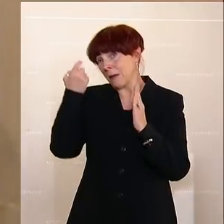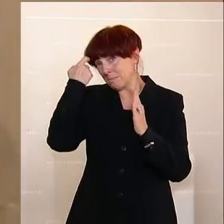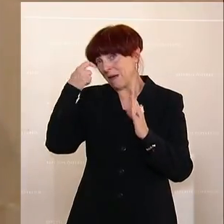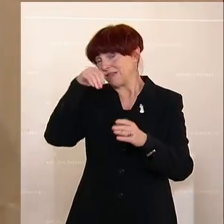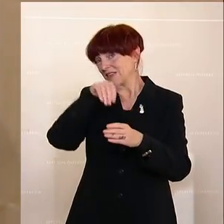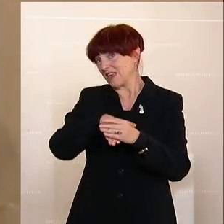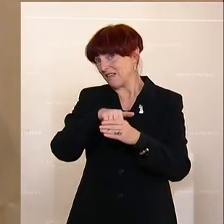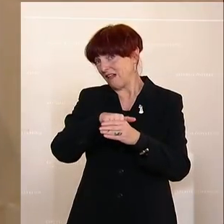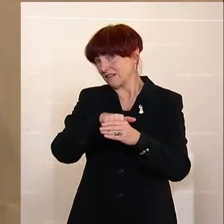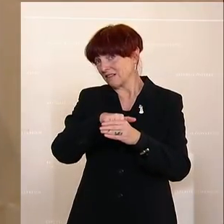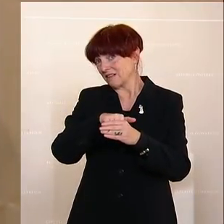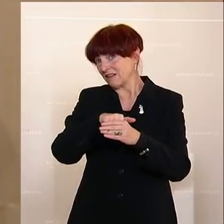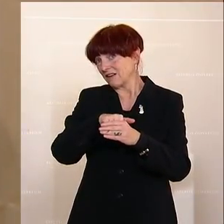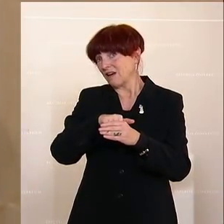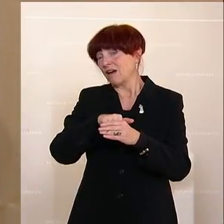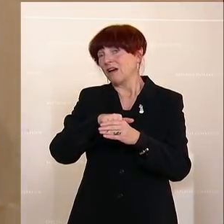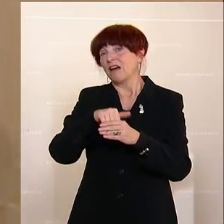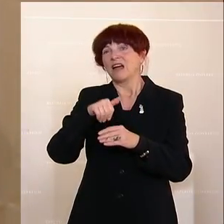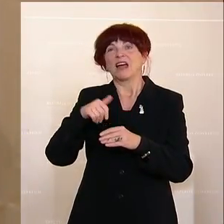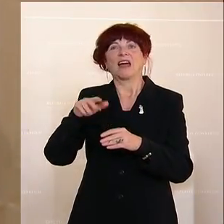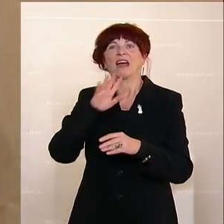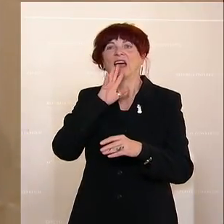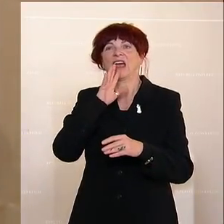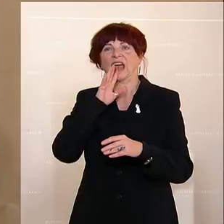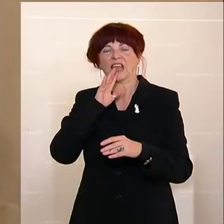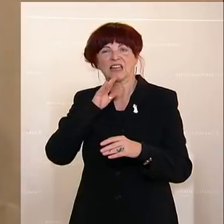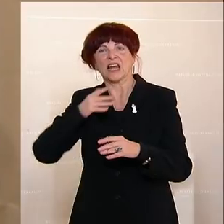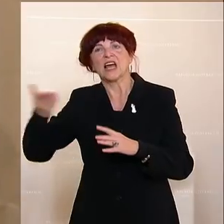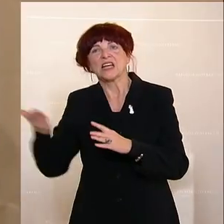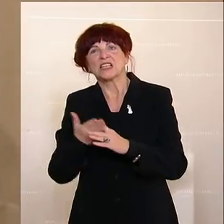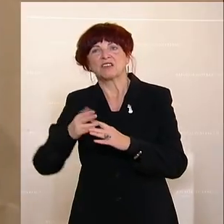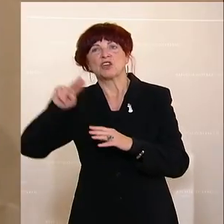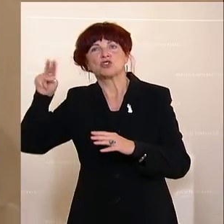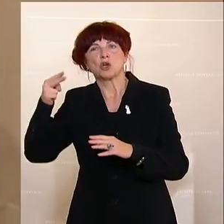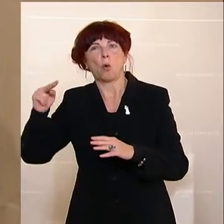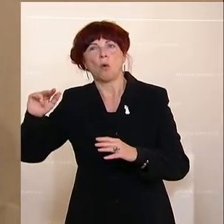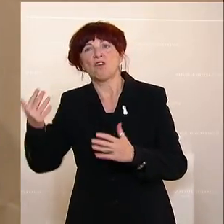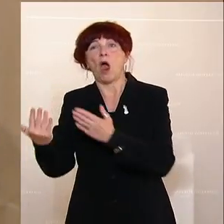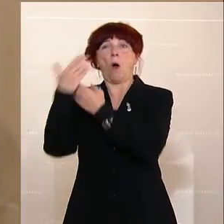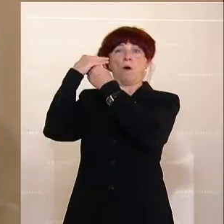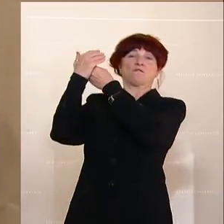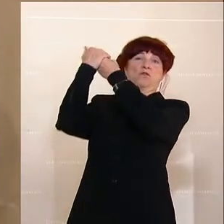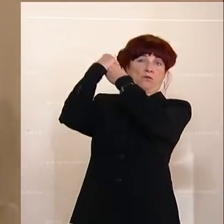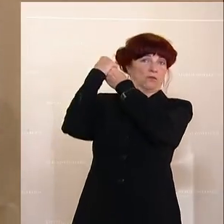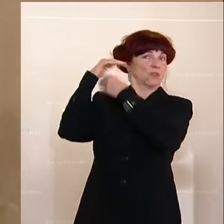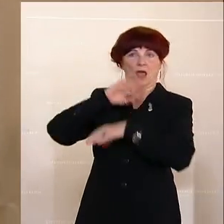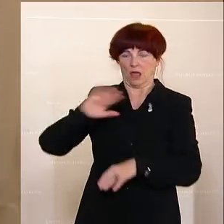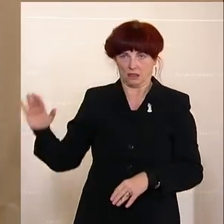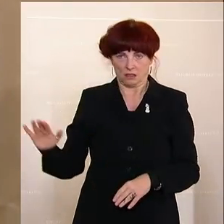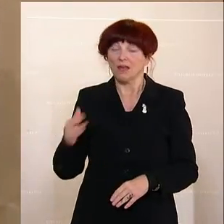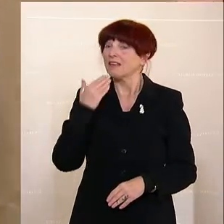man versucht, einen Redner durch Zwischenrufe zu übertönen. Ich danke fürs Zuhören.